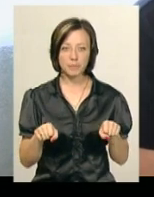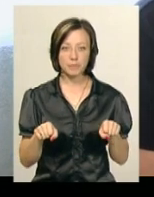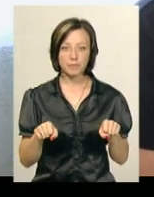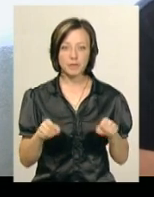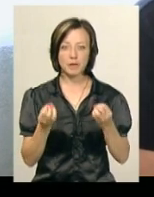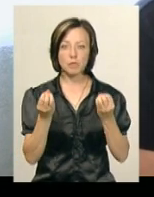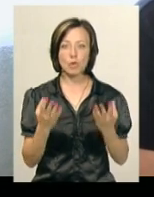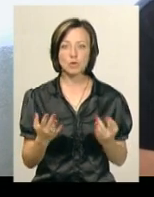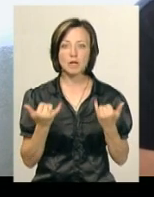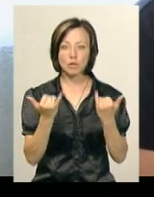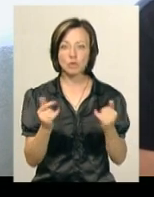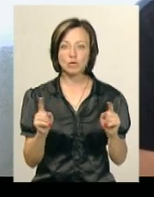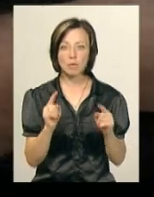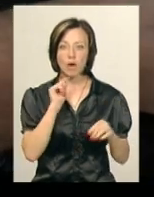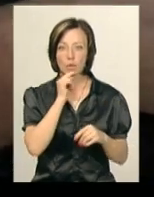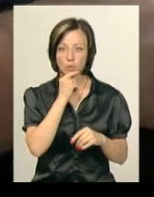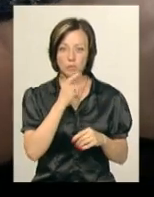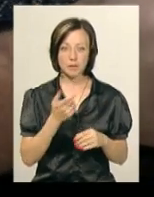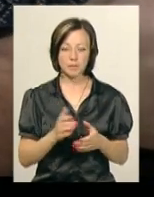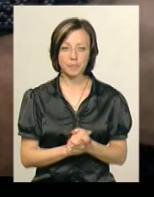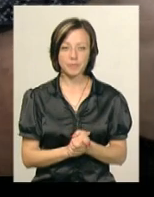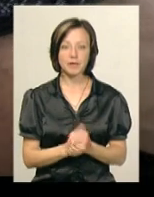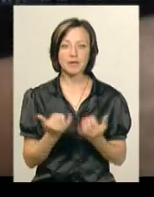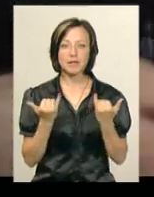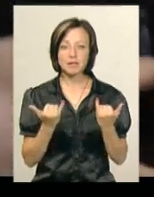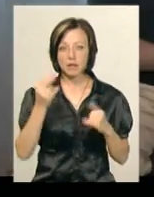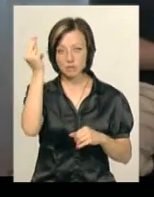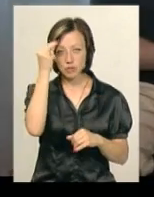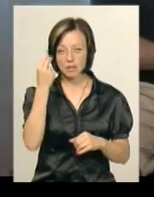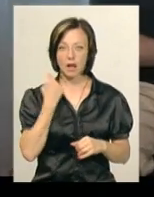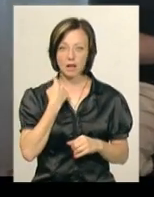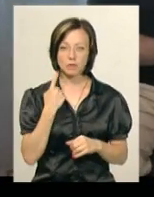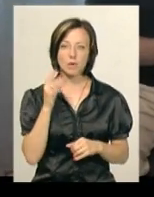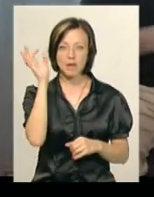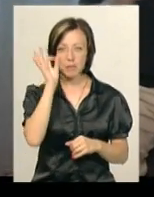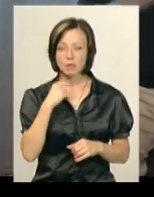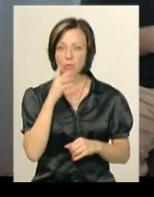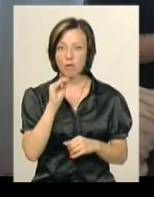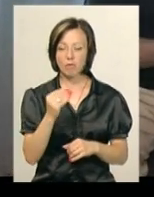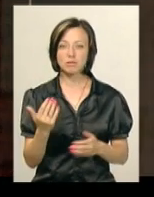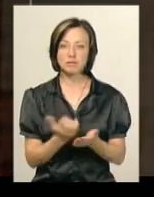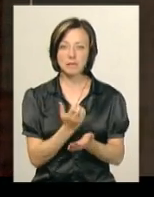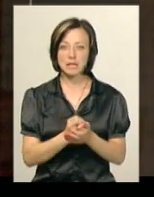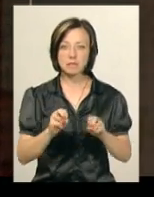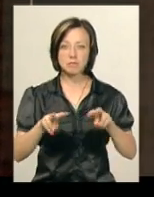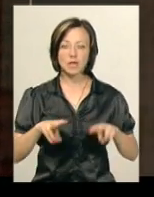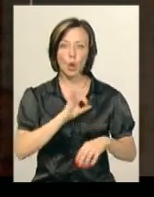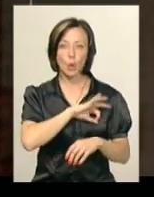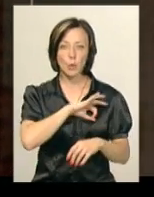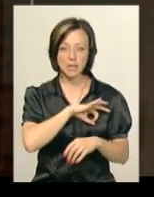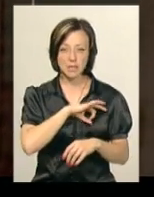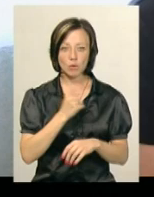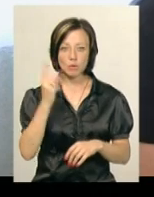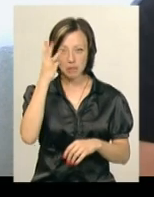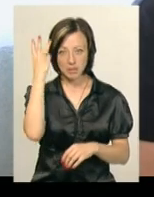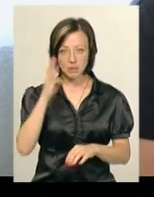ну, просто для того, щоб вони собі економили». Зараз Валерій вчить англійську і німецьку мови та збирається здобувати спеціальність юриста в